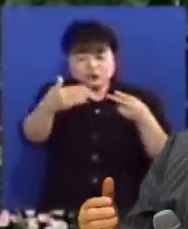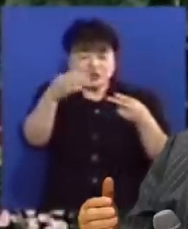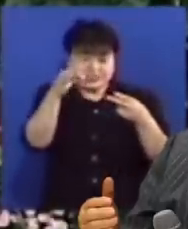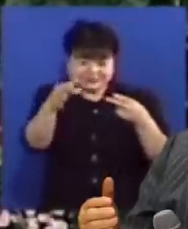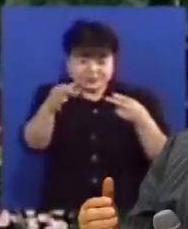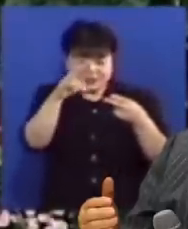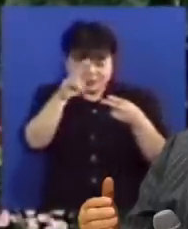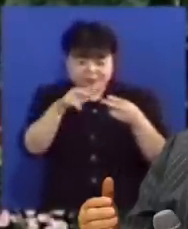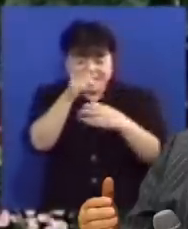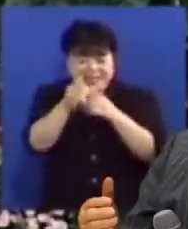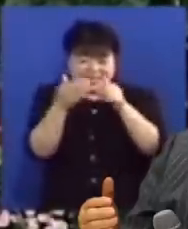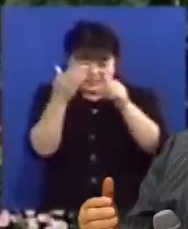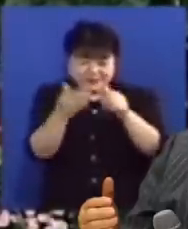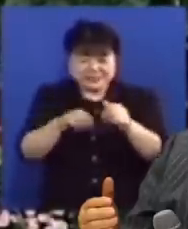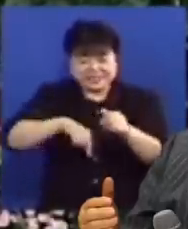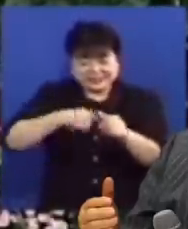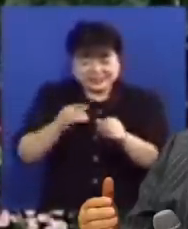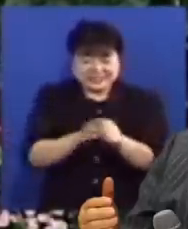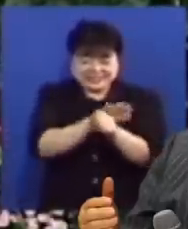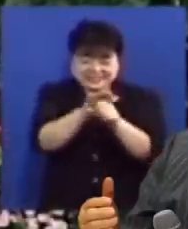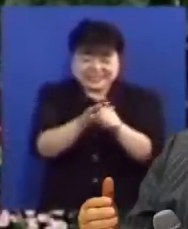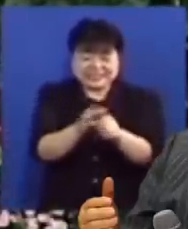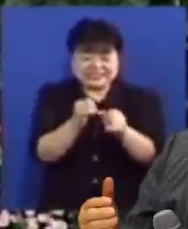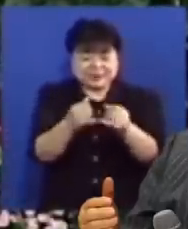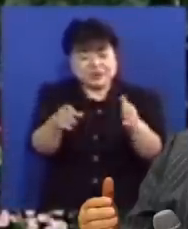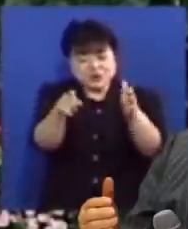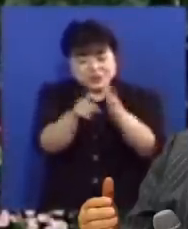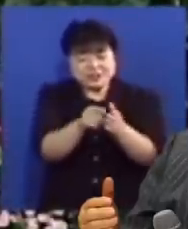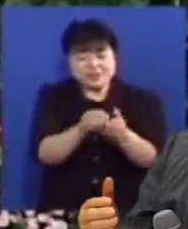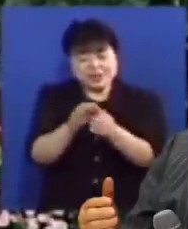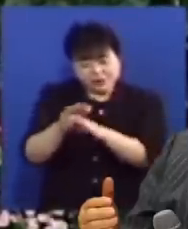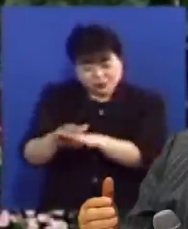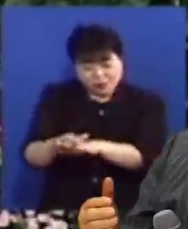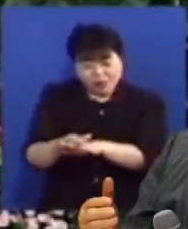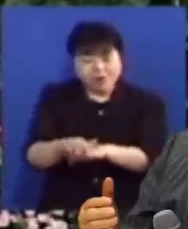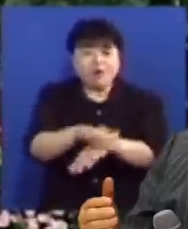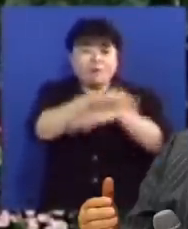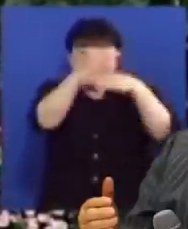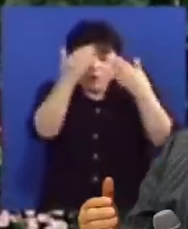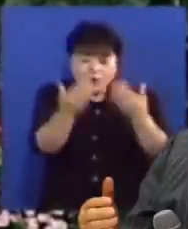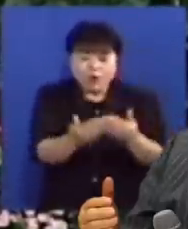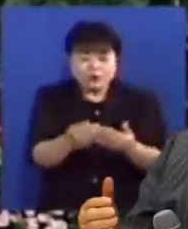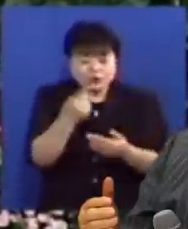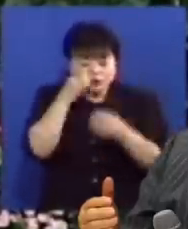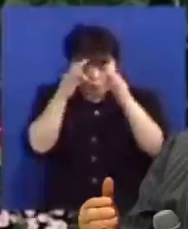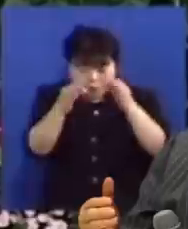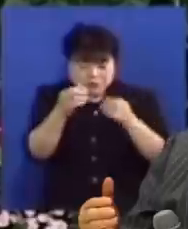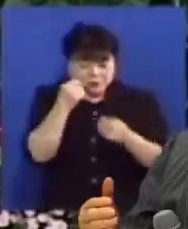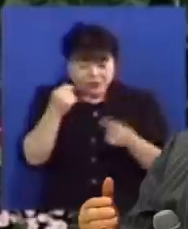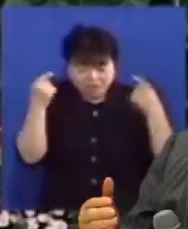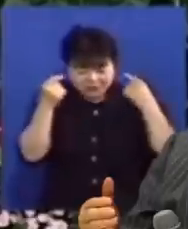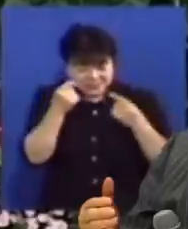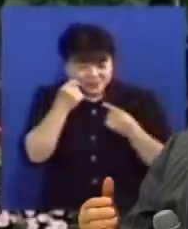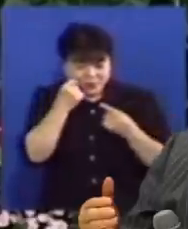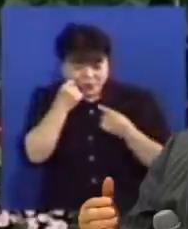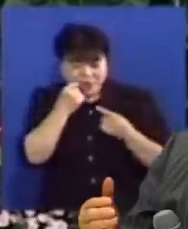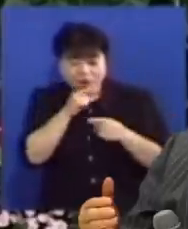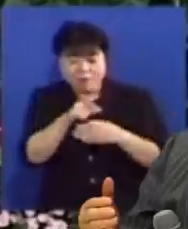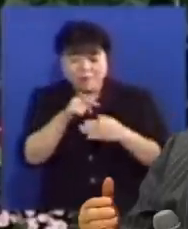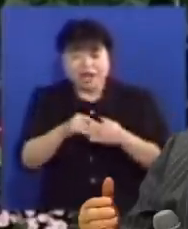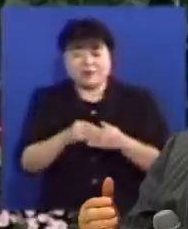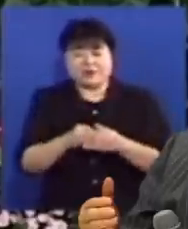10절에 보면 하나님이 자기를 사랑하는 자들을 위해서 예비해 놓은 모든 것을 눈으로 보지 못하고 귀로도 듣지 못하고